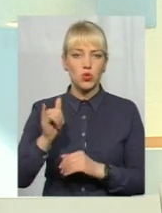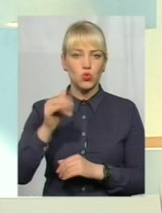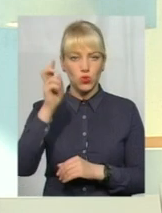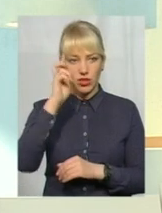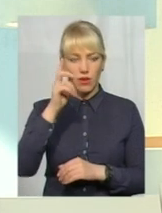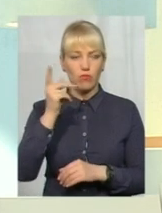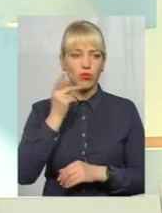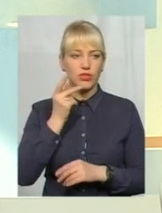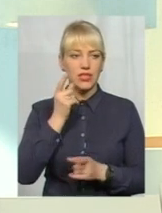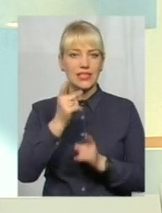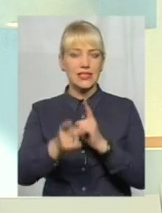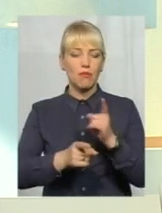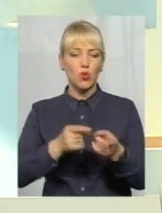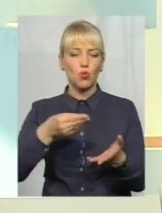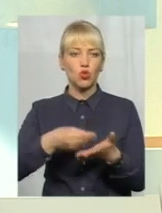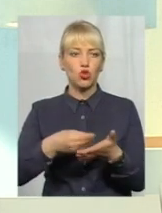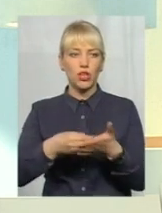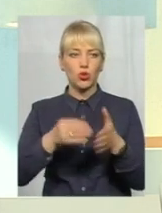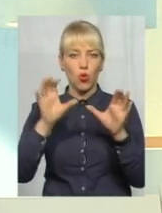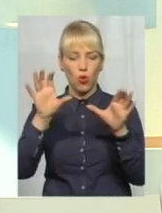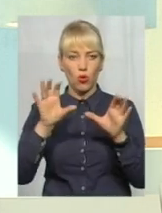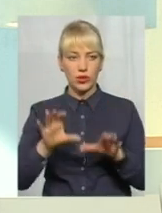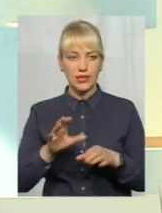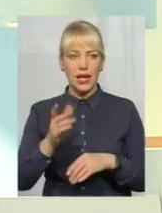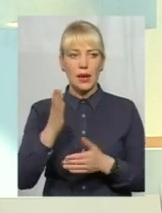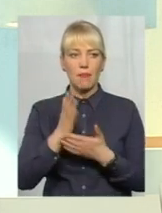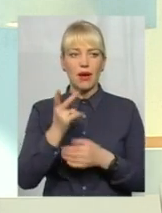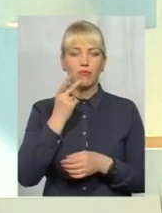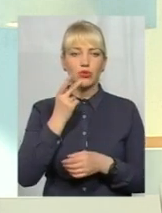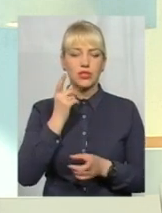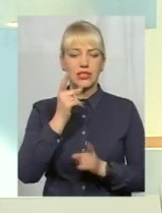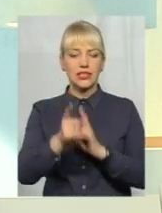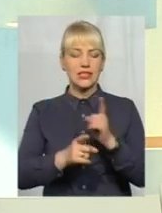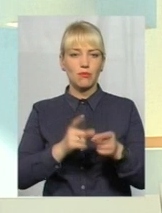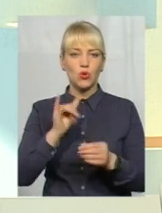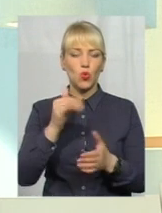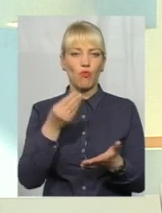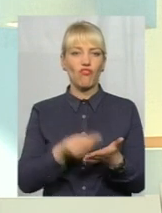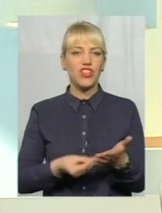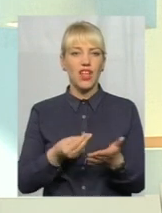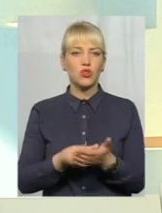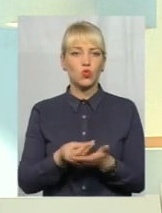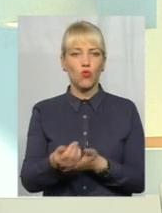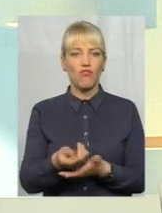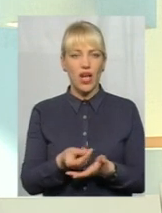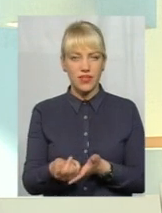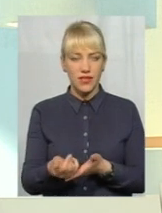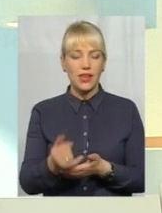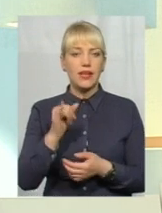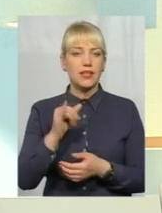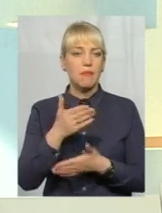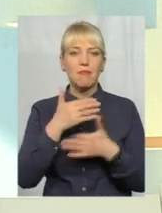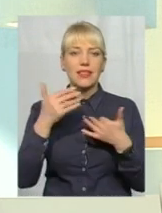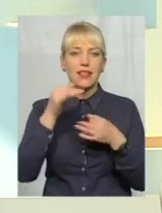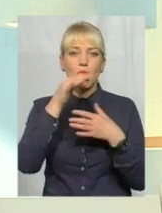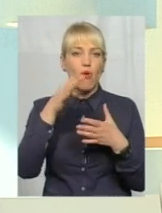зміни до бюджетного кодексу. Маємо постійні зміни у фінансуванні. І ми не